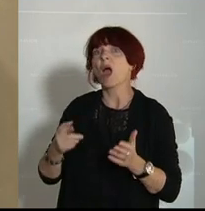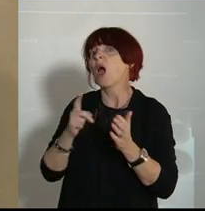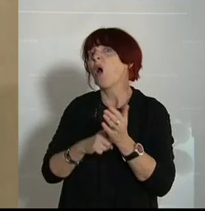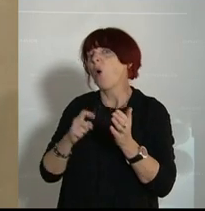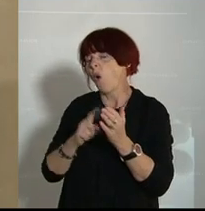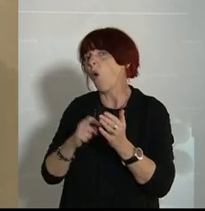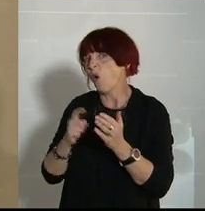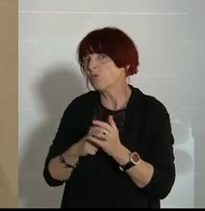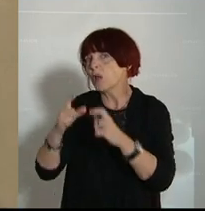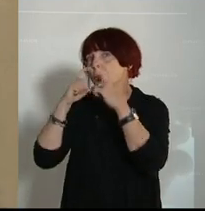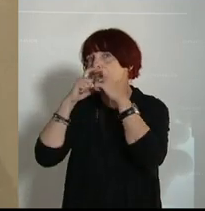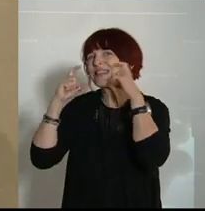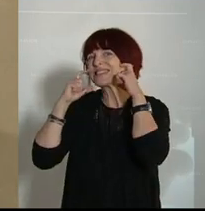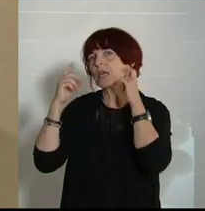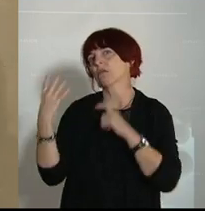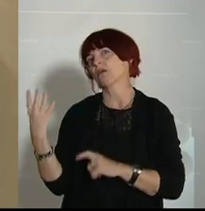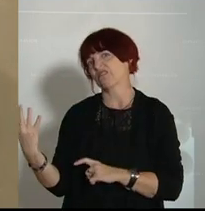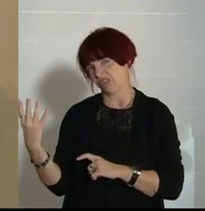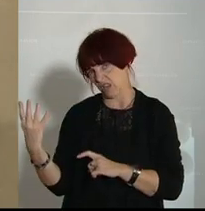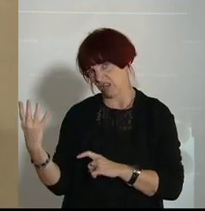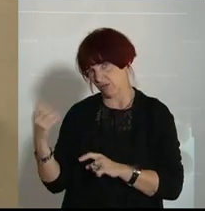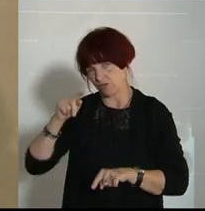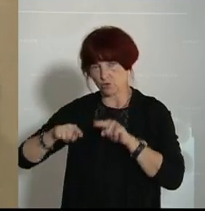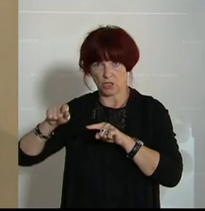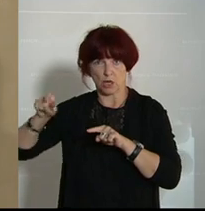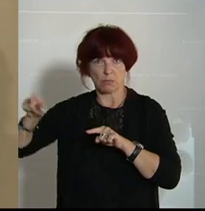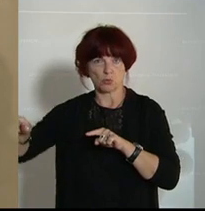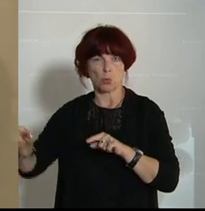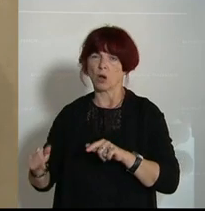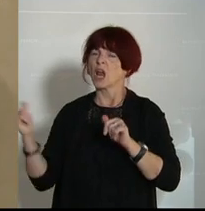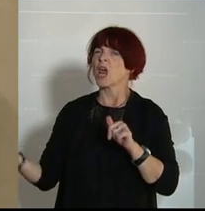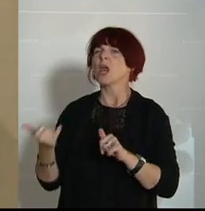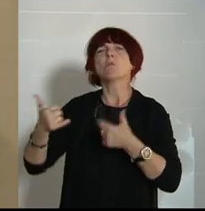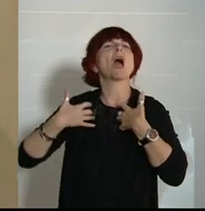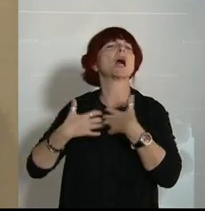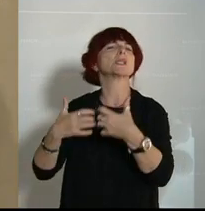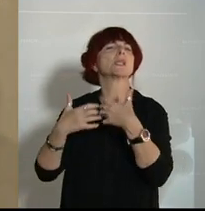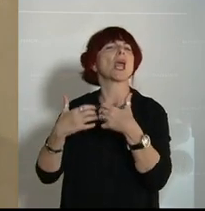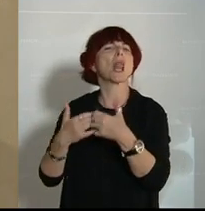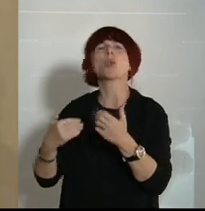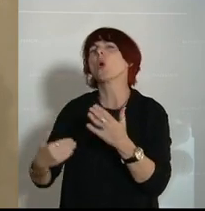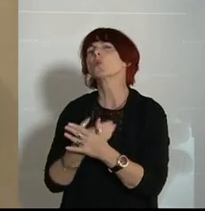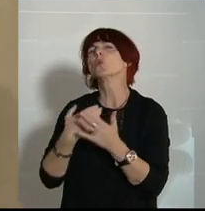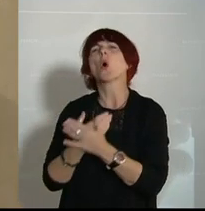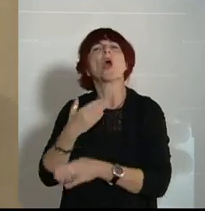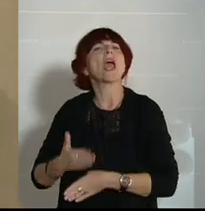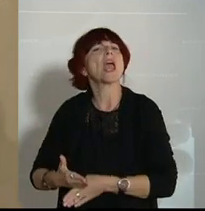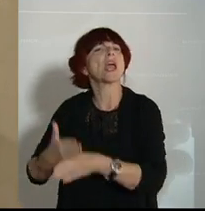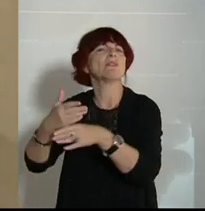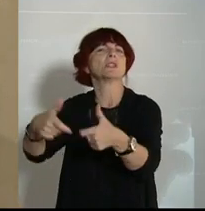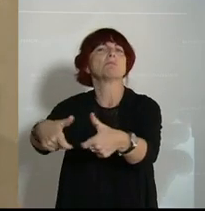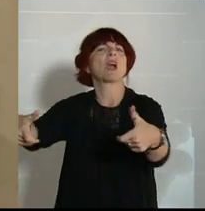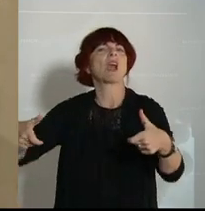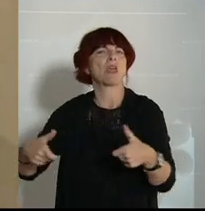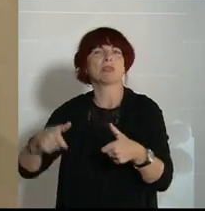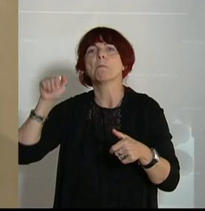vier, jetzt neuerdings ohne Maske. Und da wird immer wieder von neuen Hilfspaketen in Milliardenstärke gesprochen. Das Problem, und das ist ja